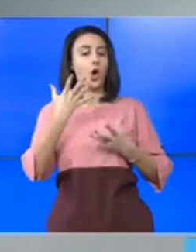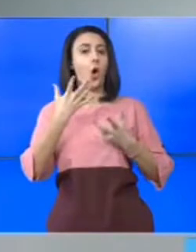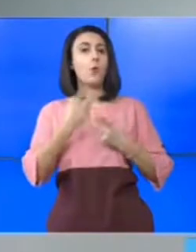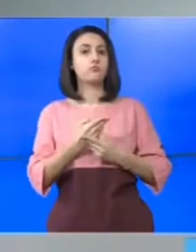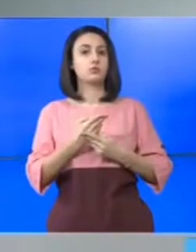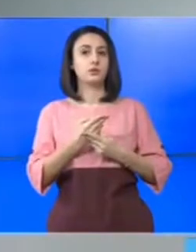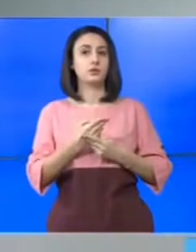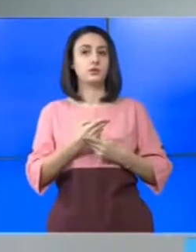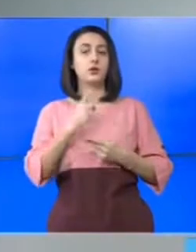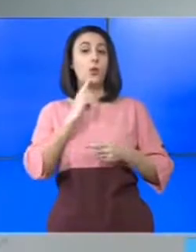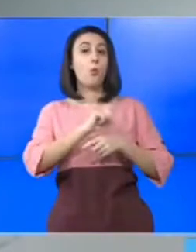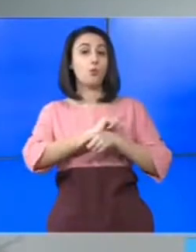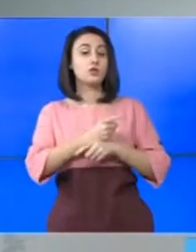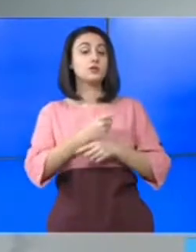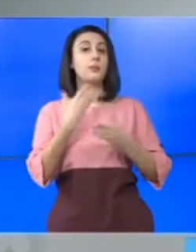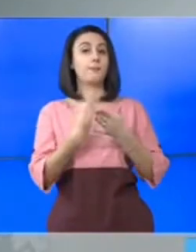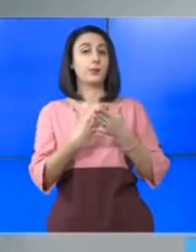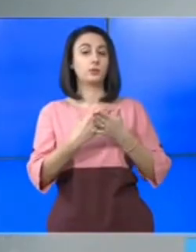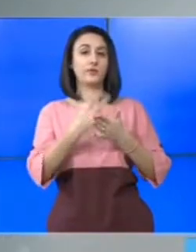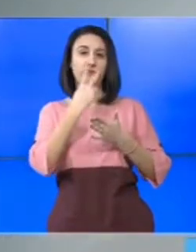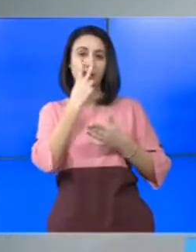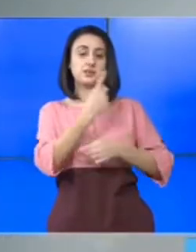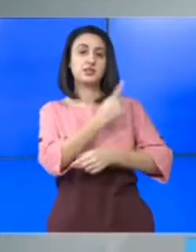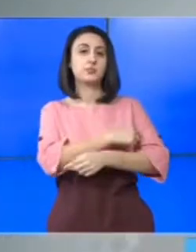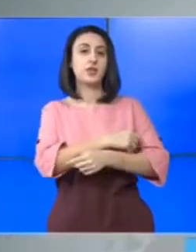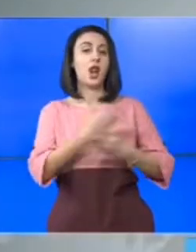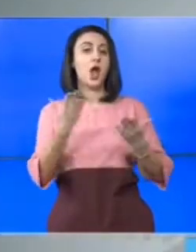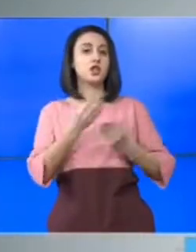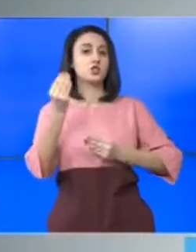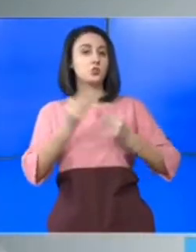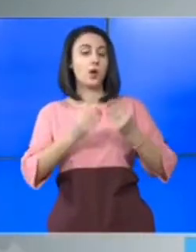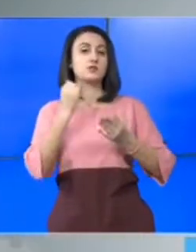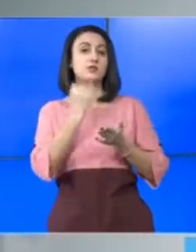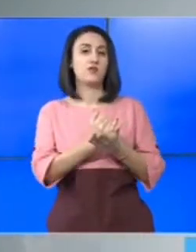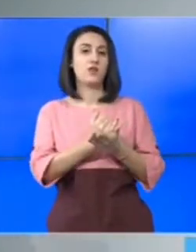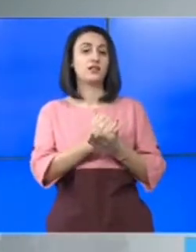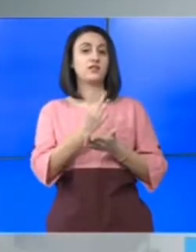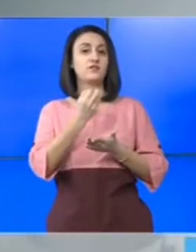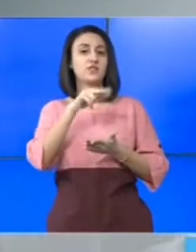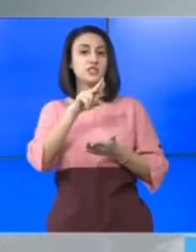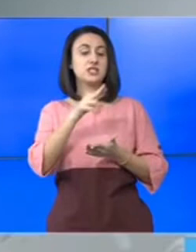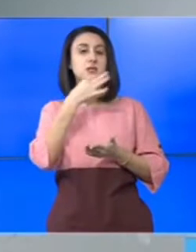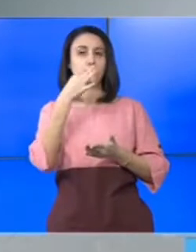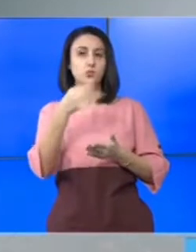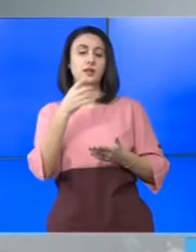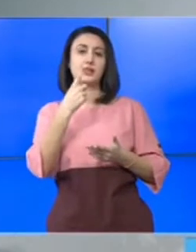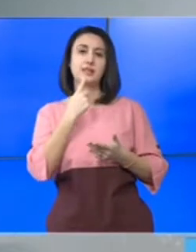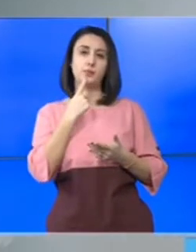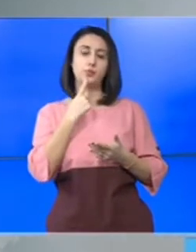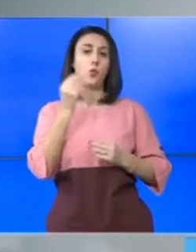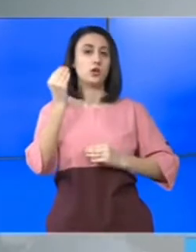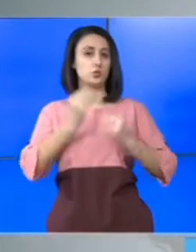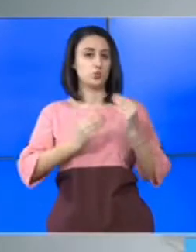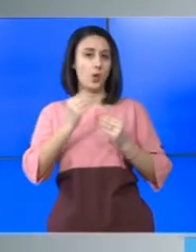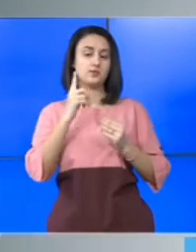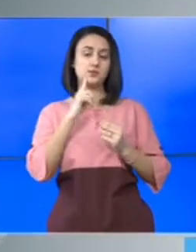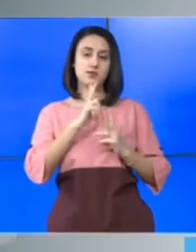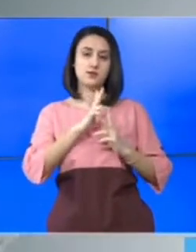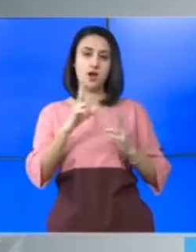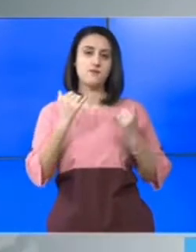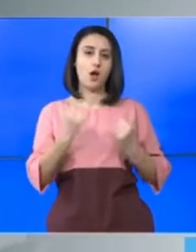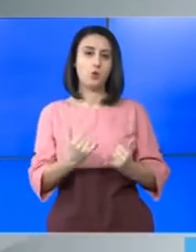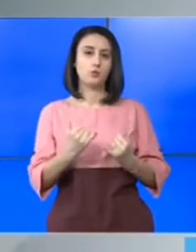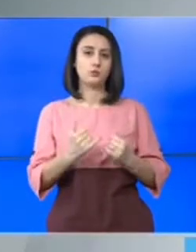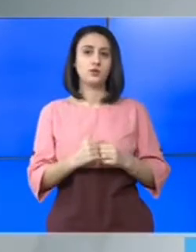urgență, pentru că vedem în spitale care este situația reală. Fritz susține că în Timișoara situația din spitale este critică în acest